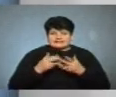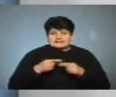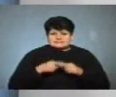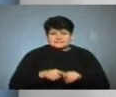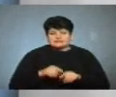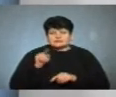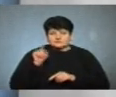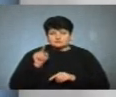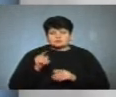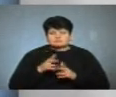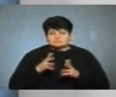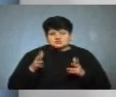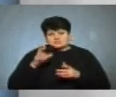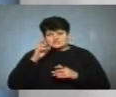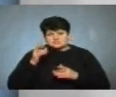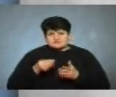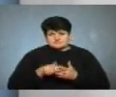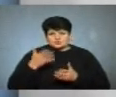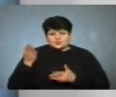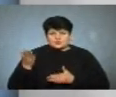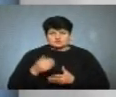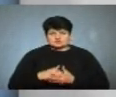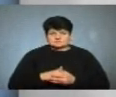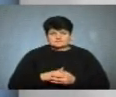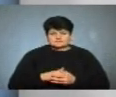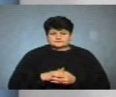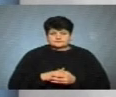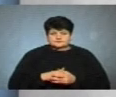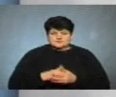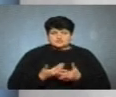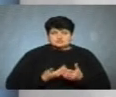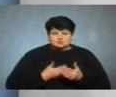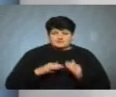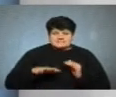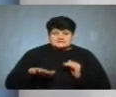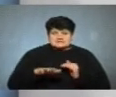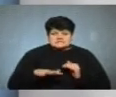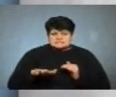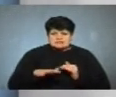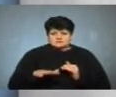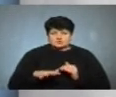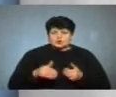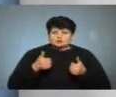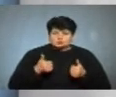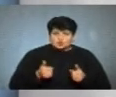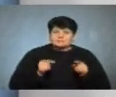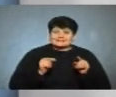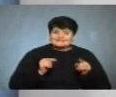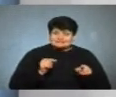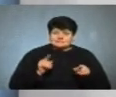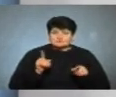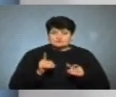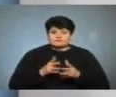відповідно, воно виходить для держави дорожче. Держитловий сектор, я так кажу, добрий тим, що